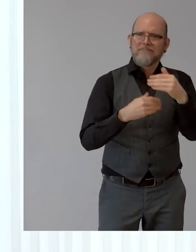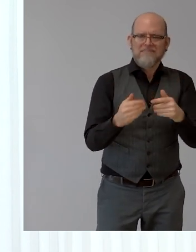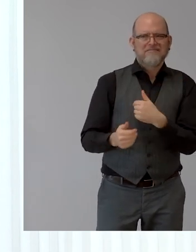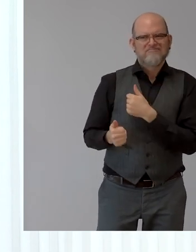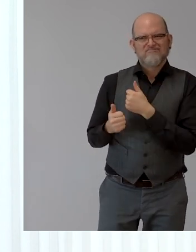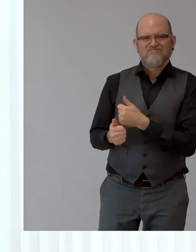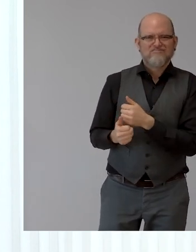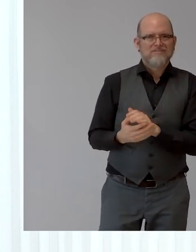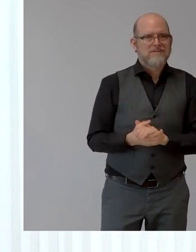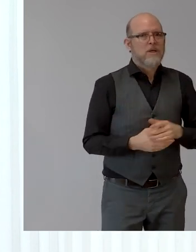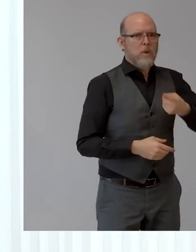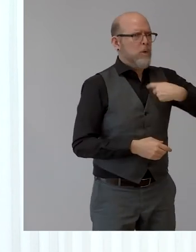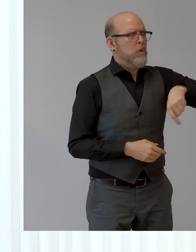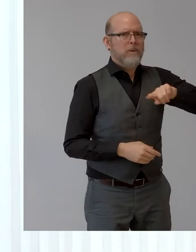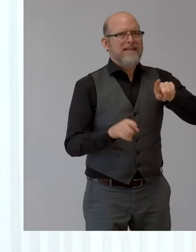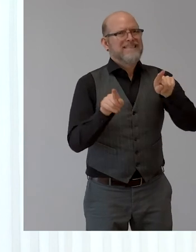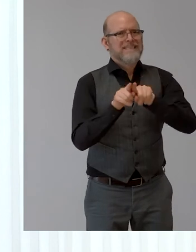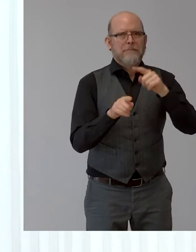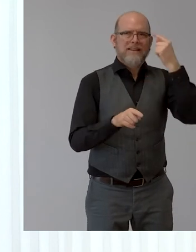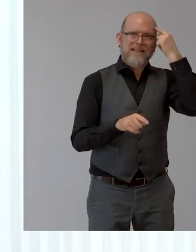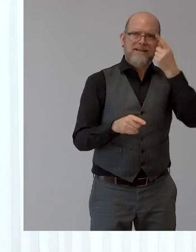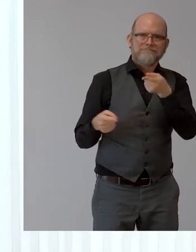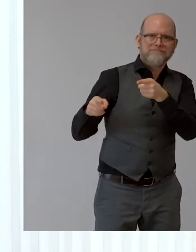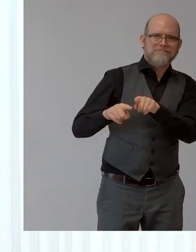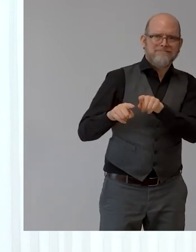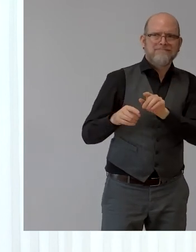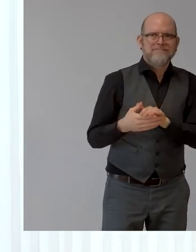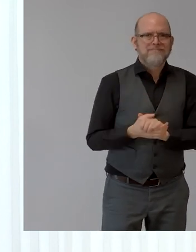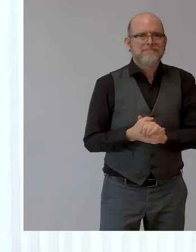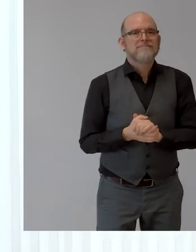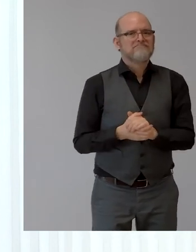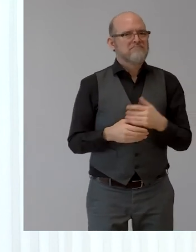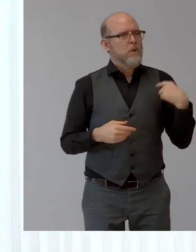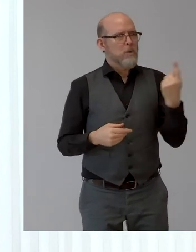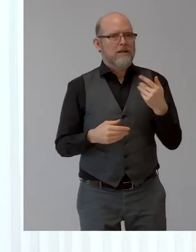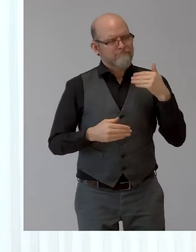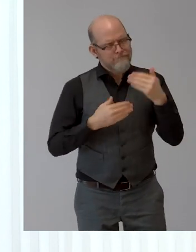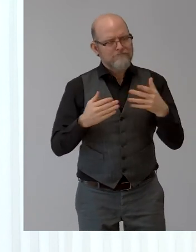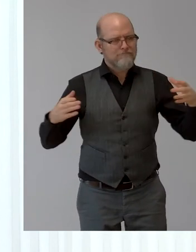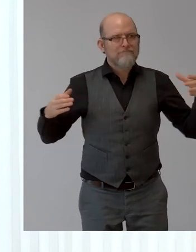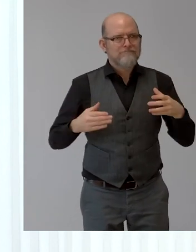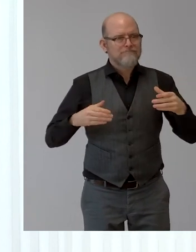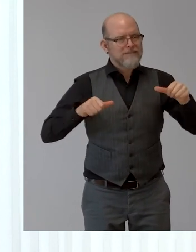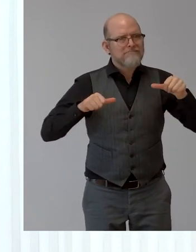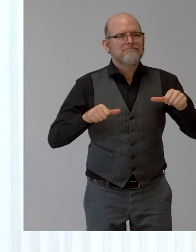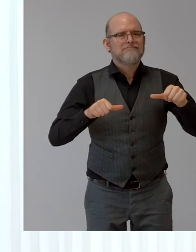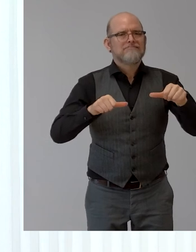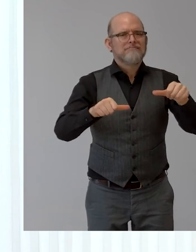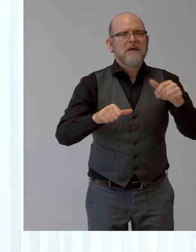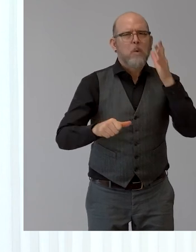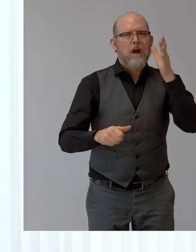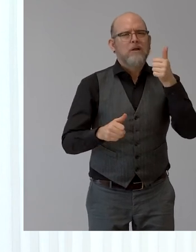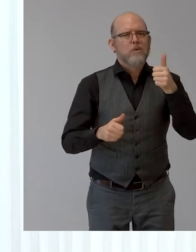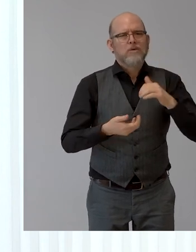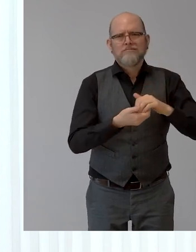hoping, and very confident that we are going to have a continued and good cooperation in the future. So, I have to close this session. Thanks